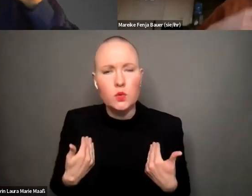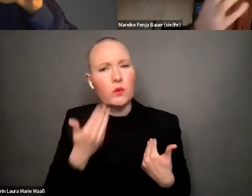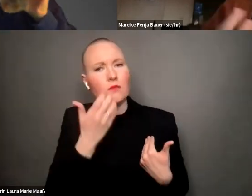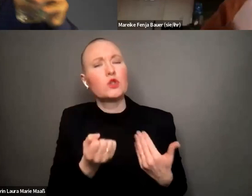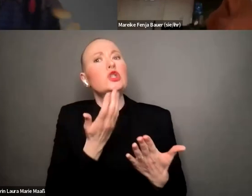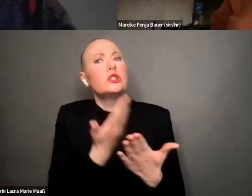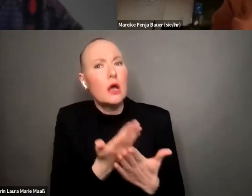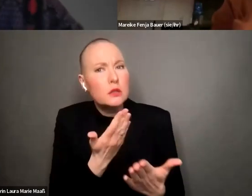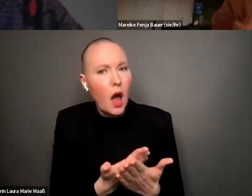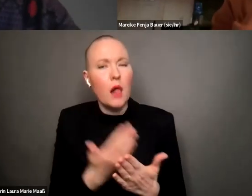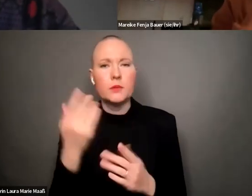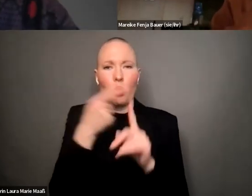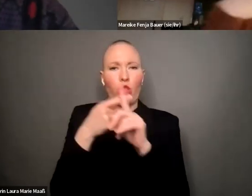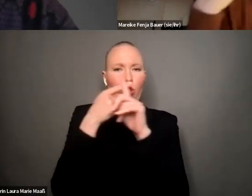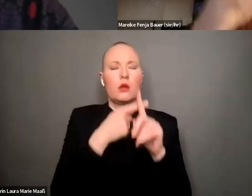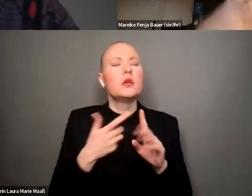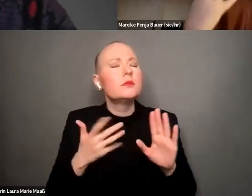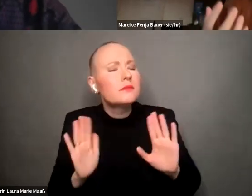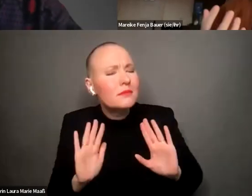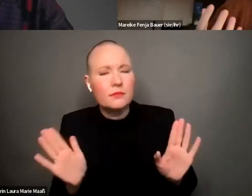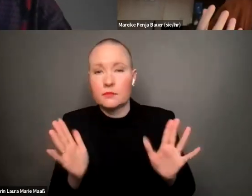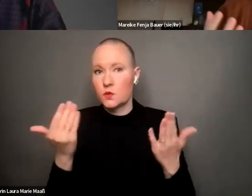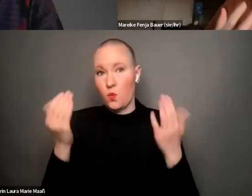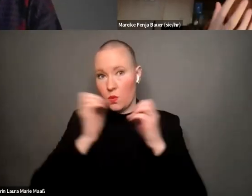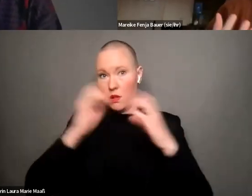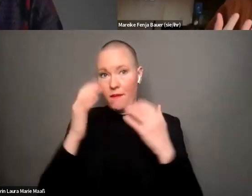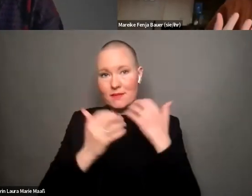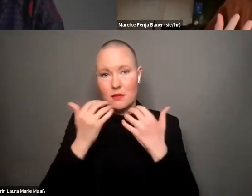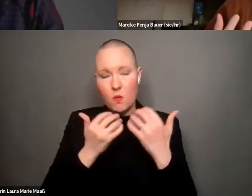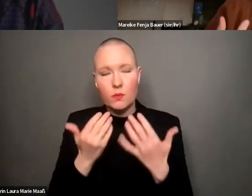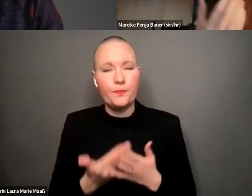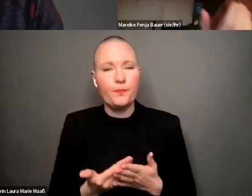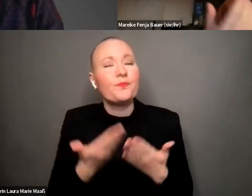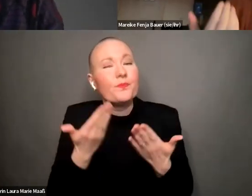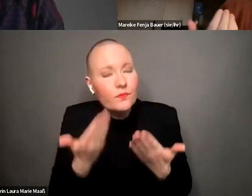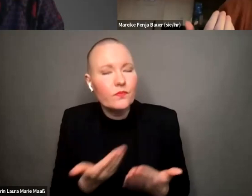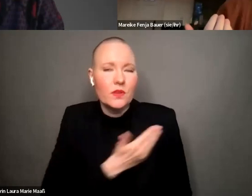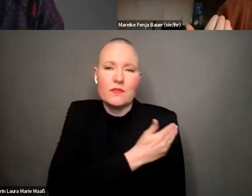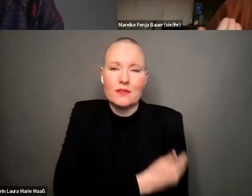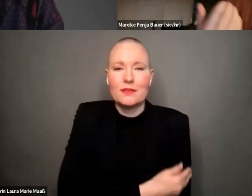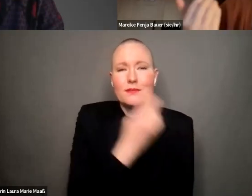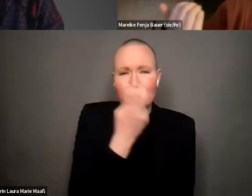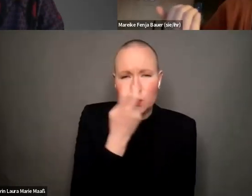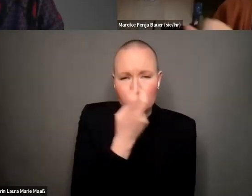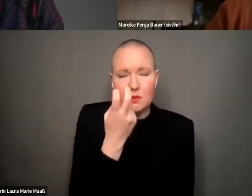eben diese ja das zu eigen gemacht wird und zugleich ja auch strukturelle